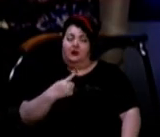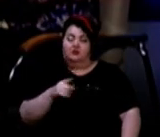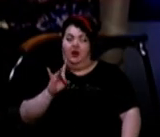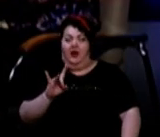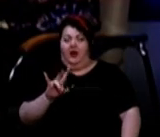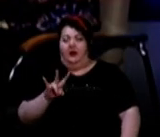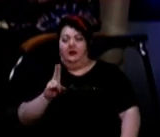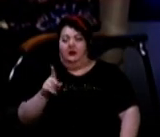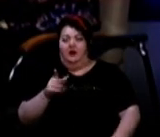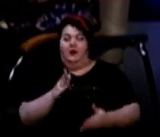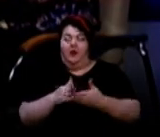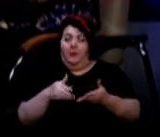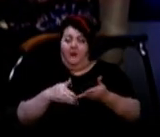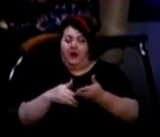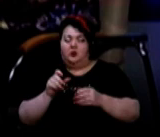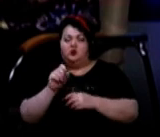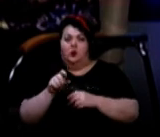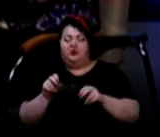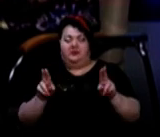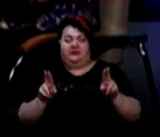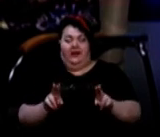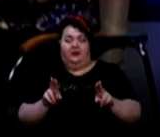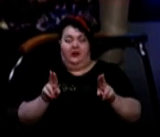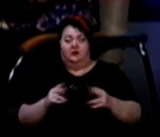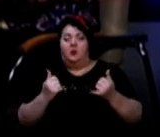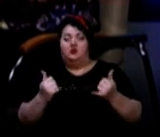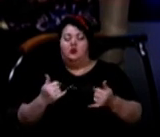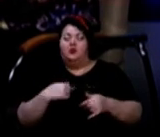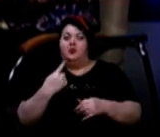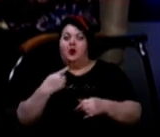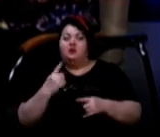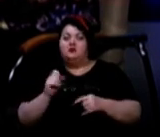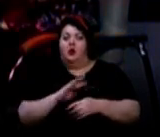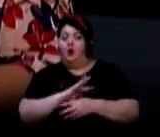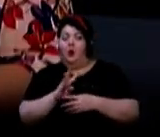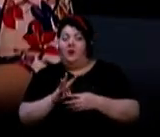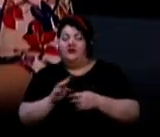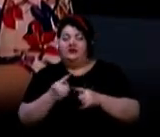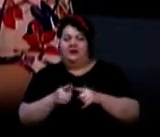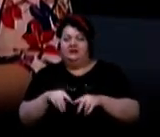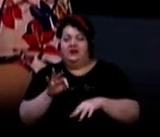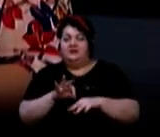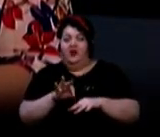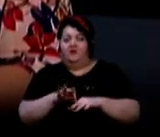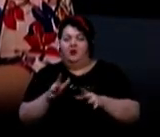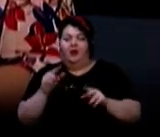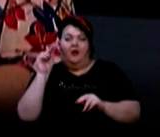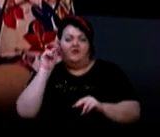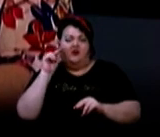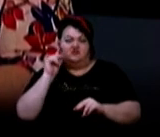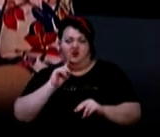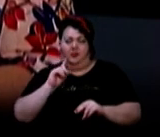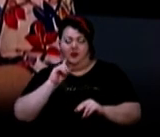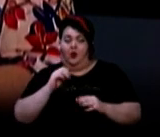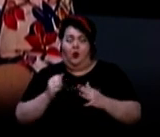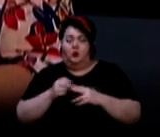метод є золотим стандартом. Сьогодні ми говоримо, що COVID – це захворювання, яке вивчається. І на сьогоднішній день ми не знаємо до